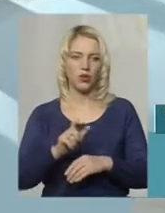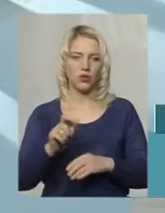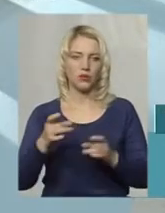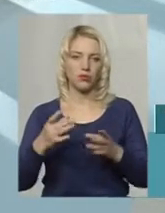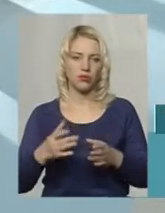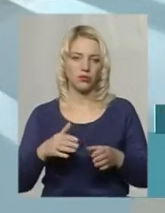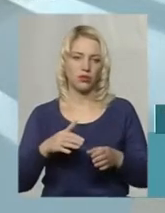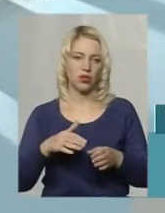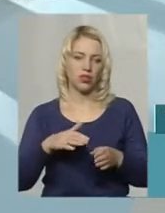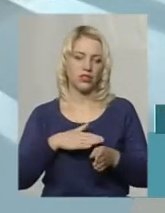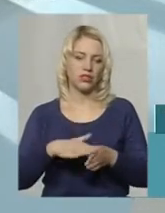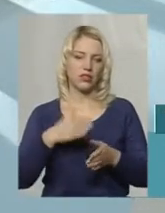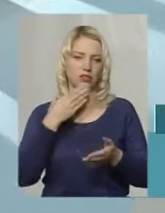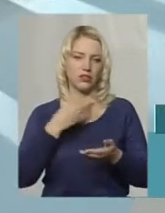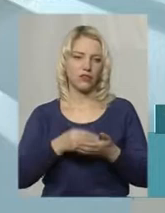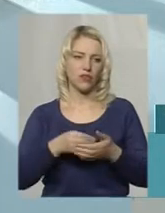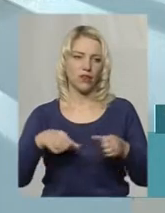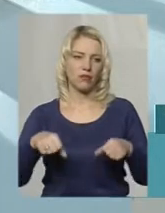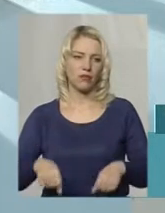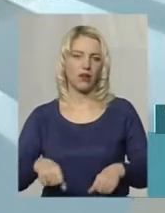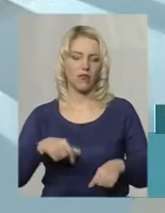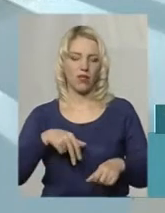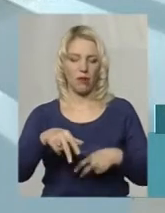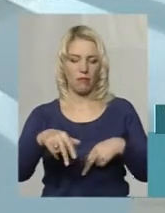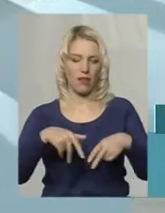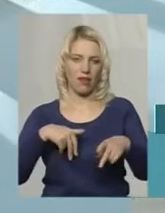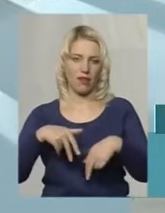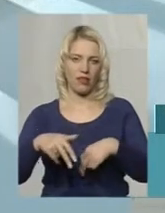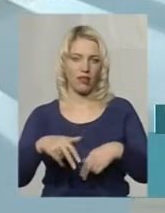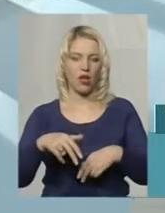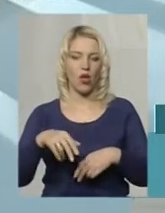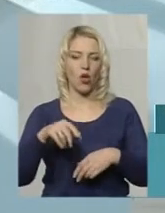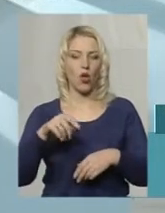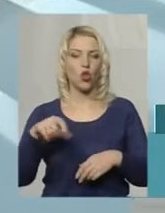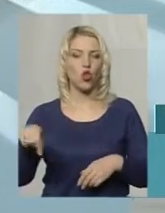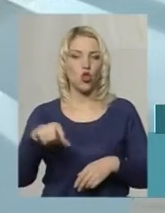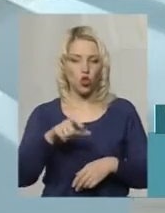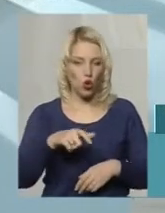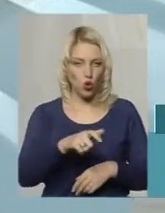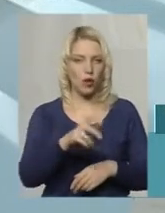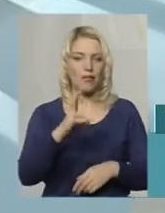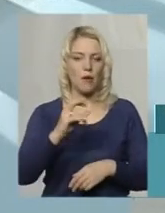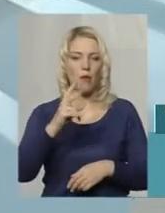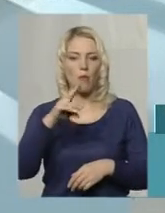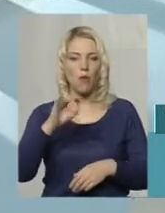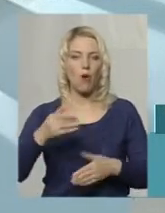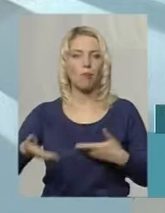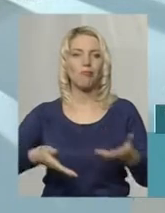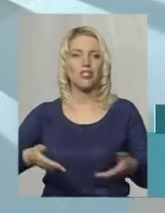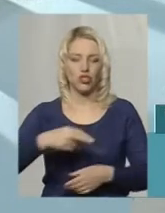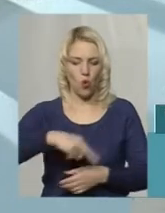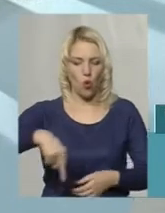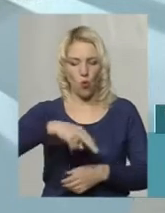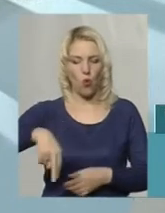здійснюють своє право на перехід дороги по пішохідному переходу. Щодо